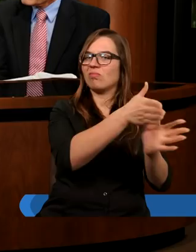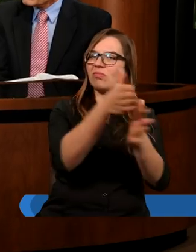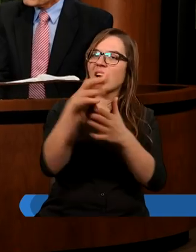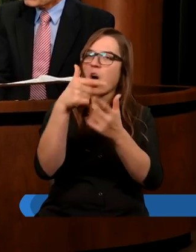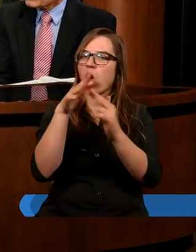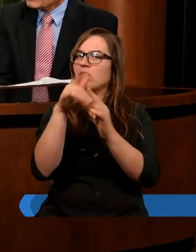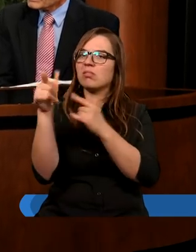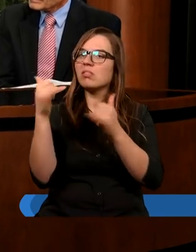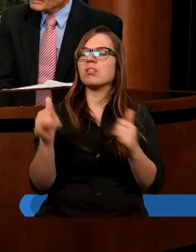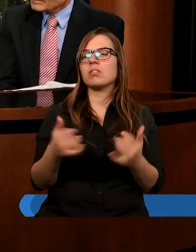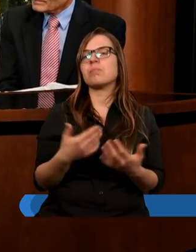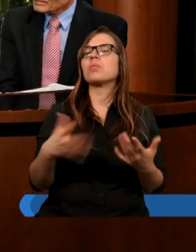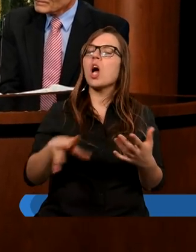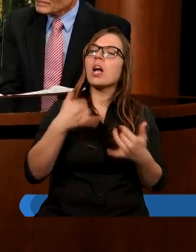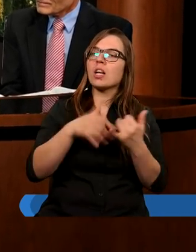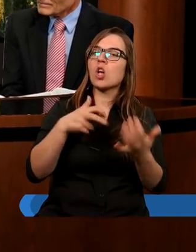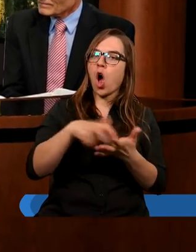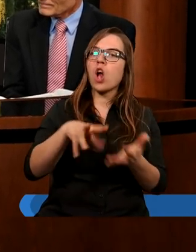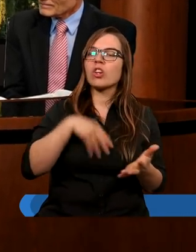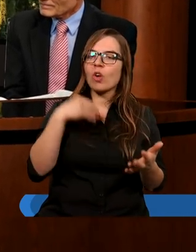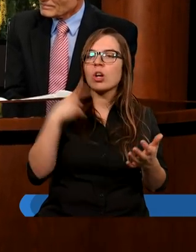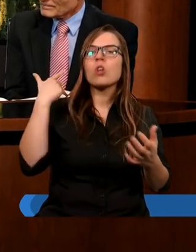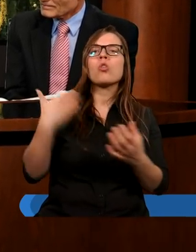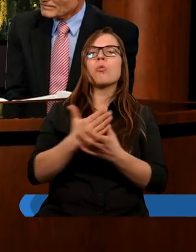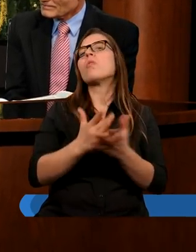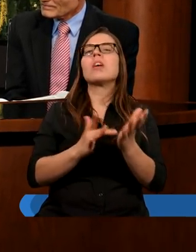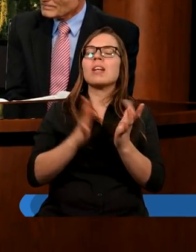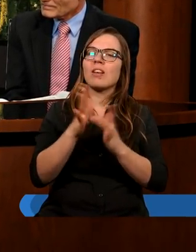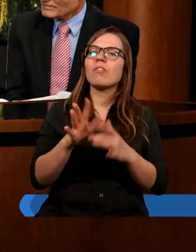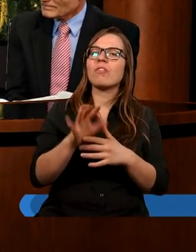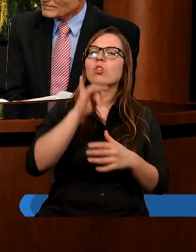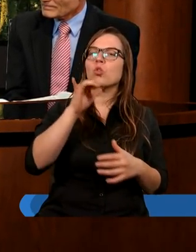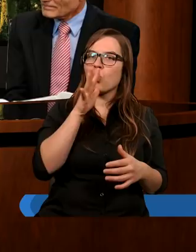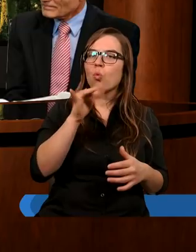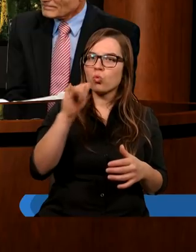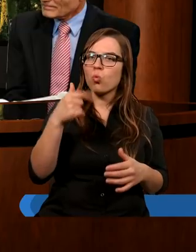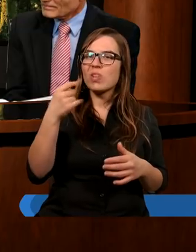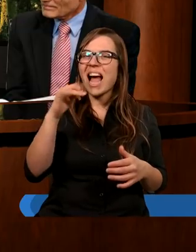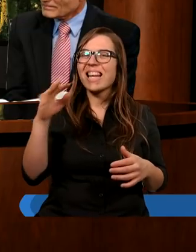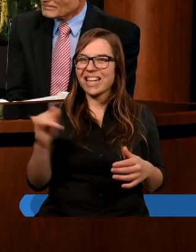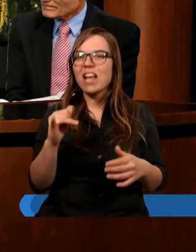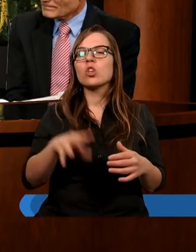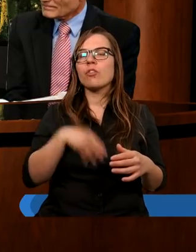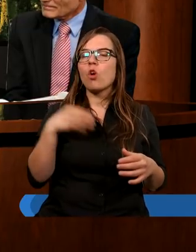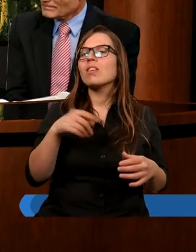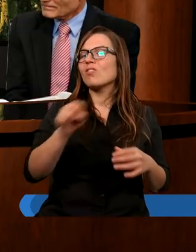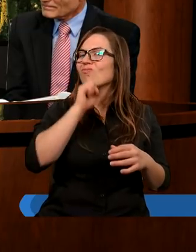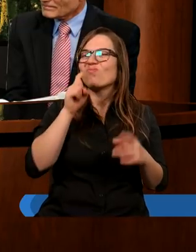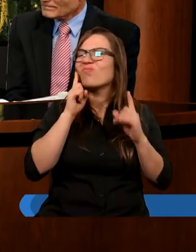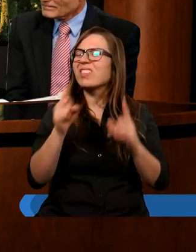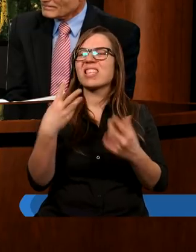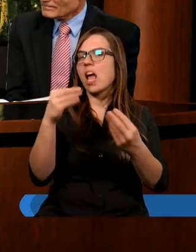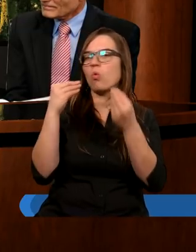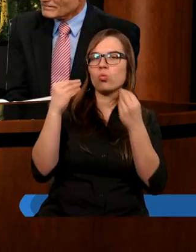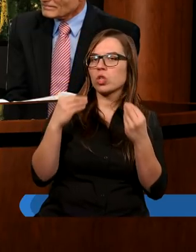świątynię i służbę Jezusa w niebiańskiej świątyni, to tak naprawdę nikt tego nie